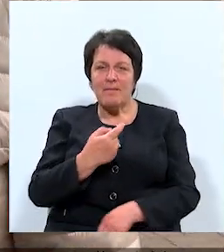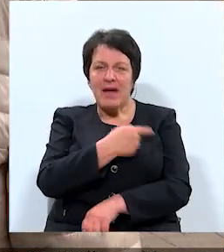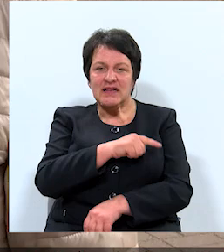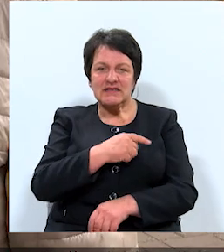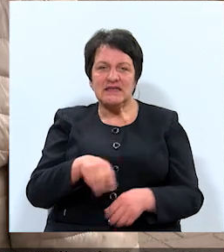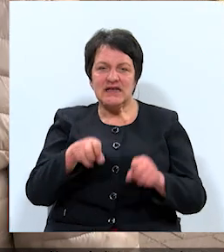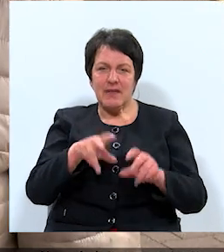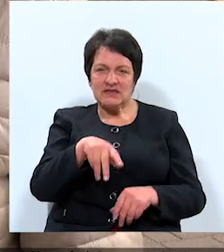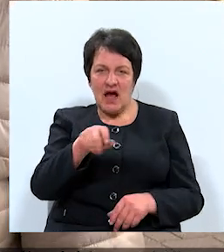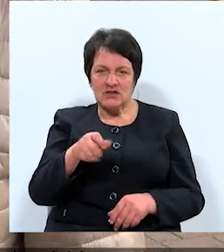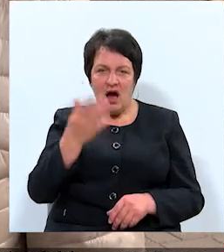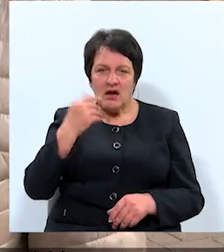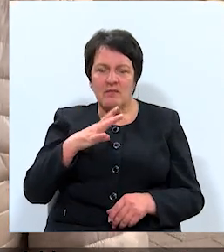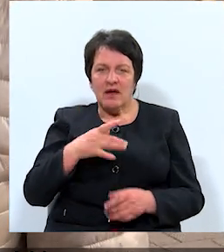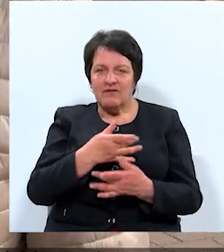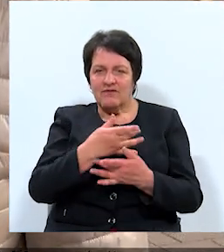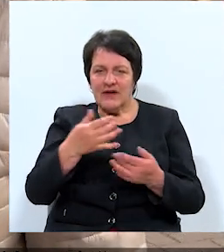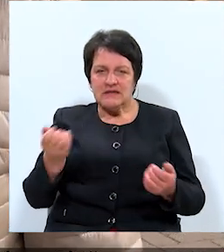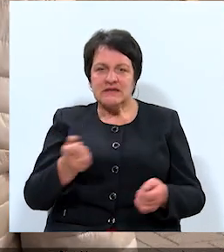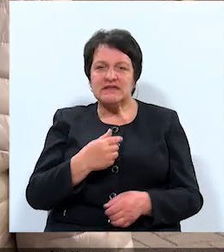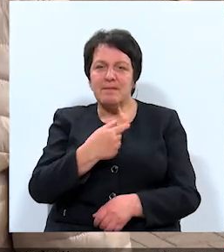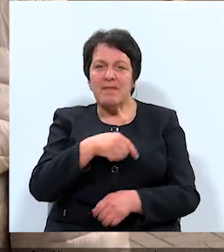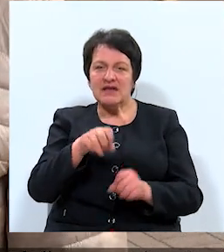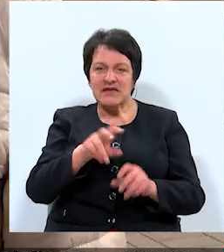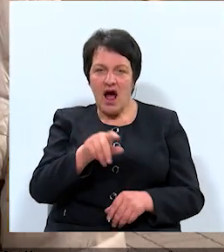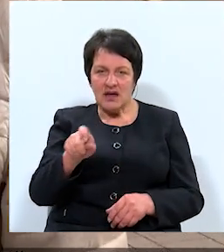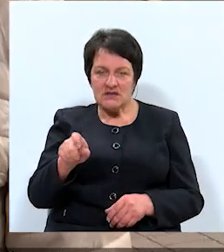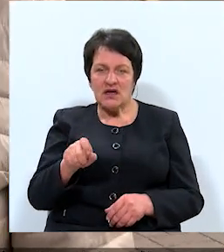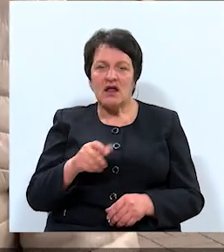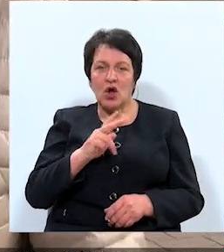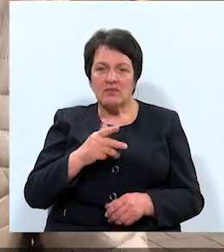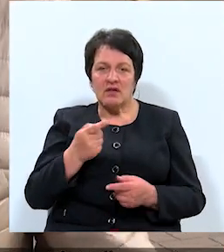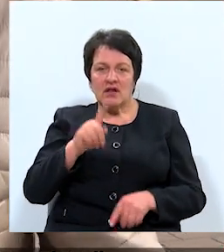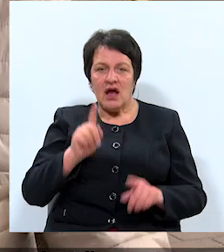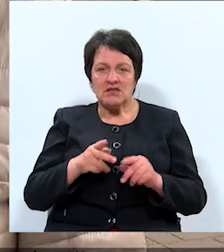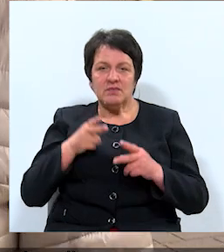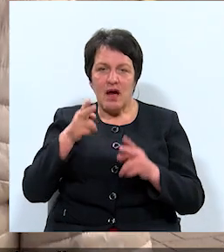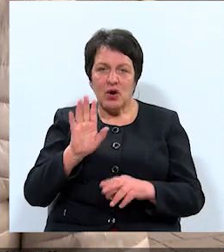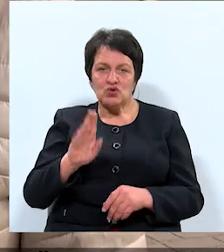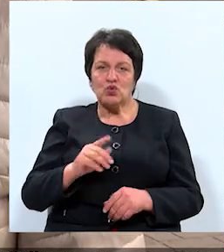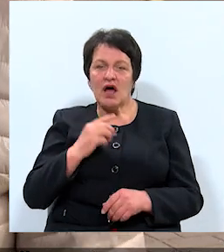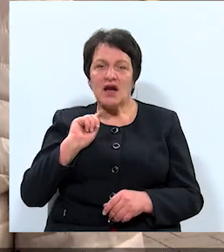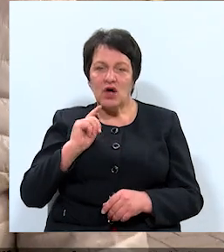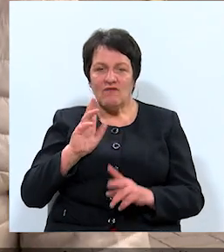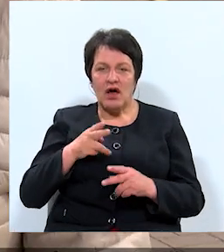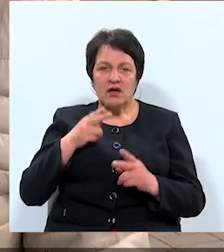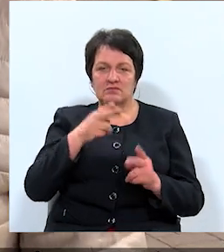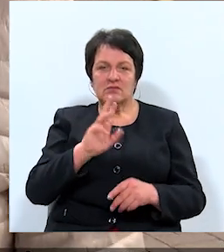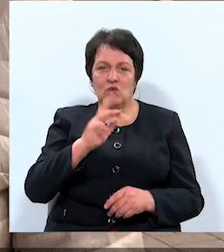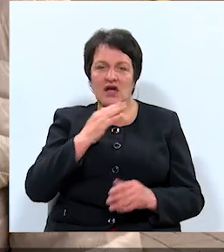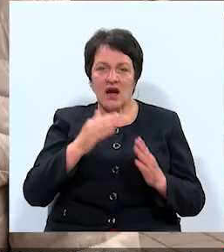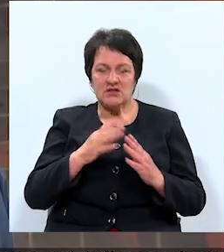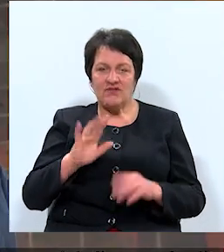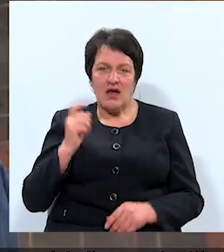medicīnas speciālistus. Agrāk bija viss speciālisti Daugavpilie, bet tagad reizēm uz Rīgu jābrauc vai uz reizekni aizsūta uz